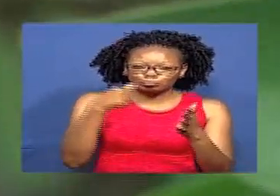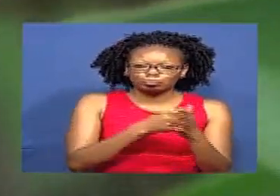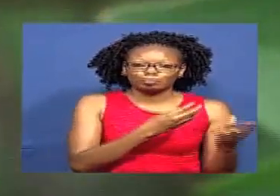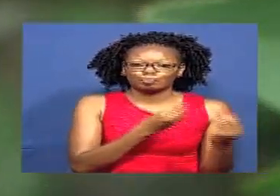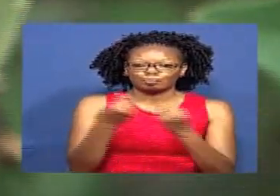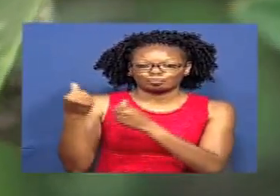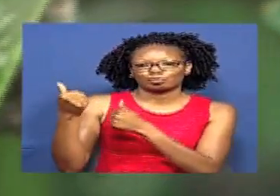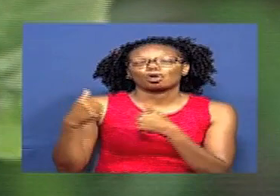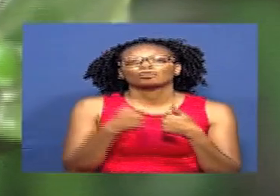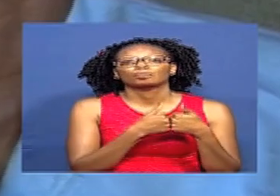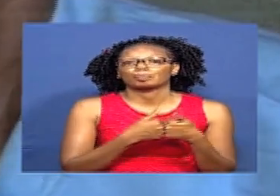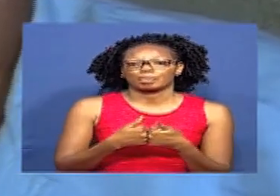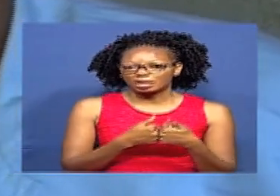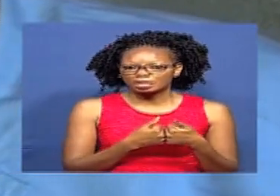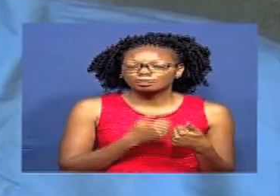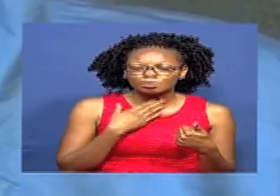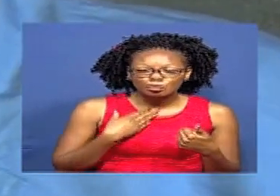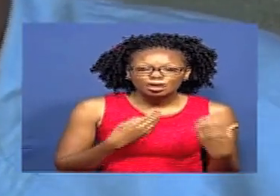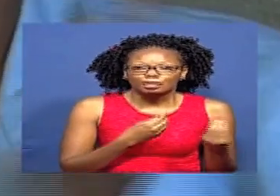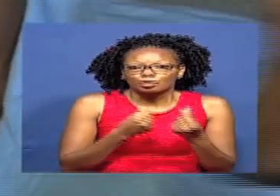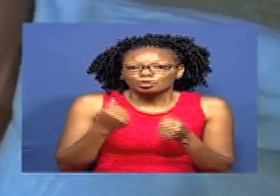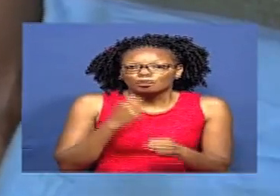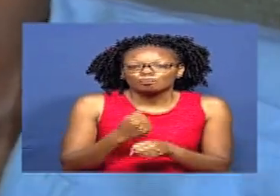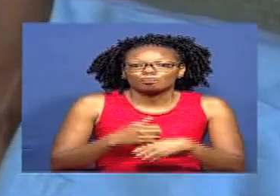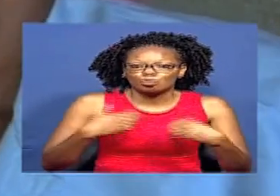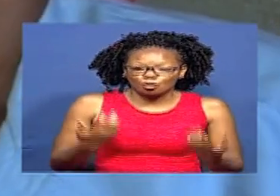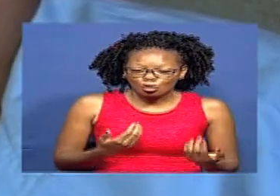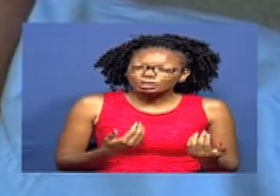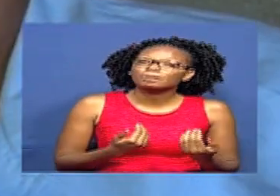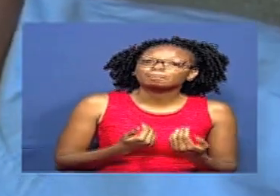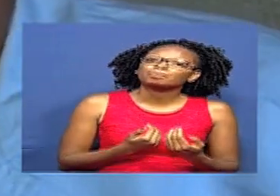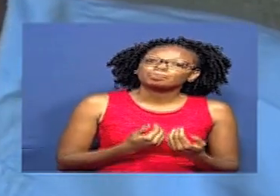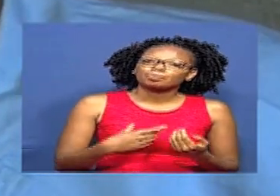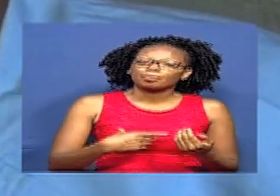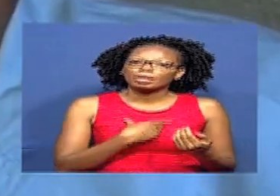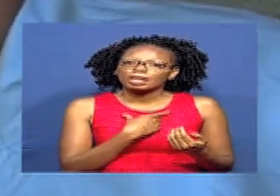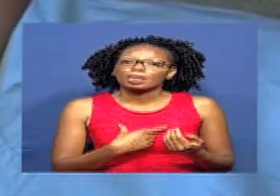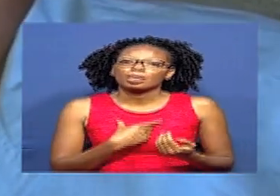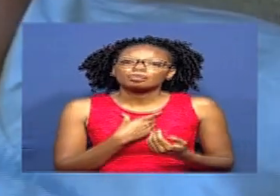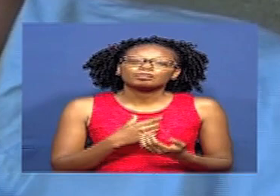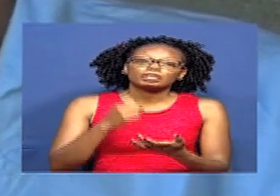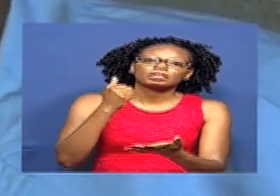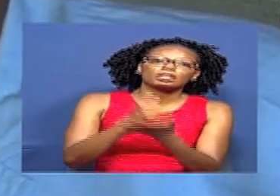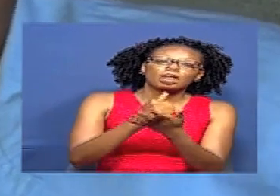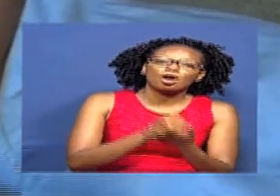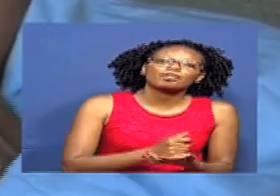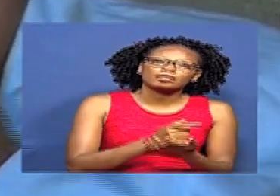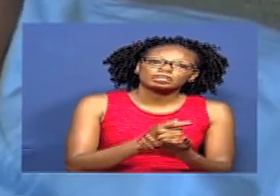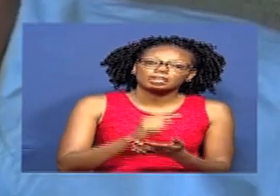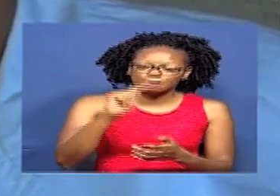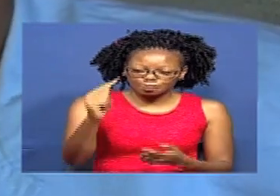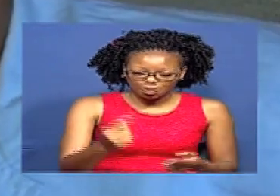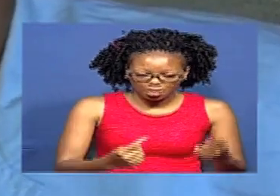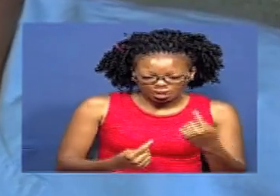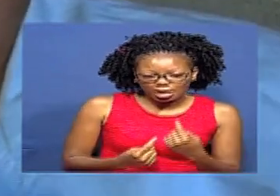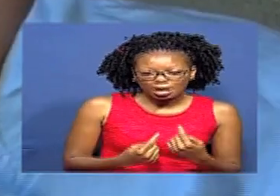Izo tukitaka kuzitatua tunaita ofisi Ofisi inakuja Wanakuja na gari yao Kama